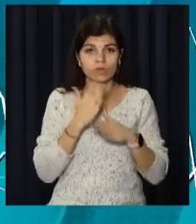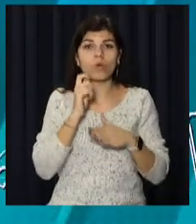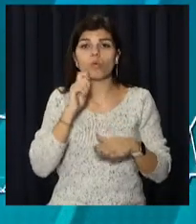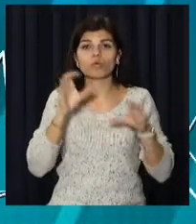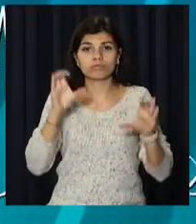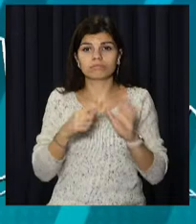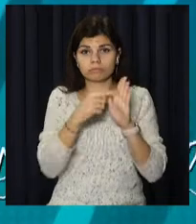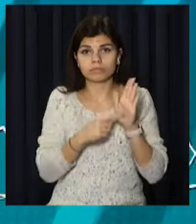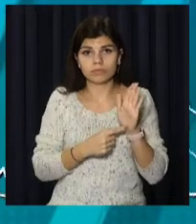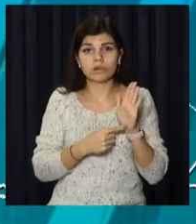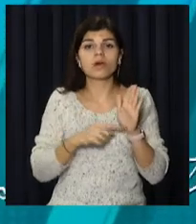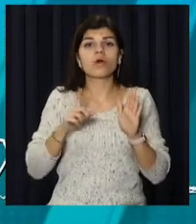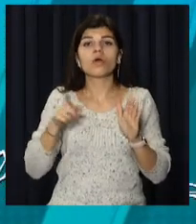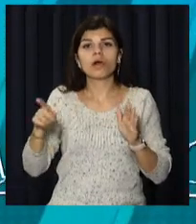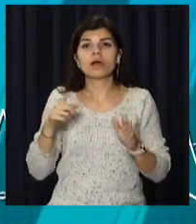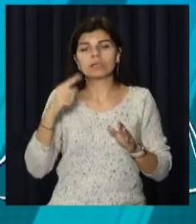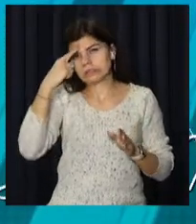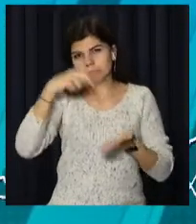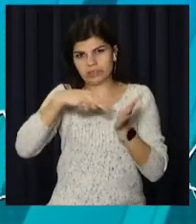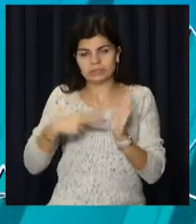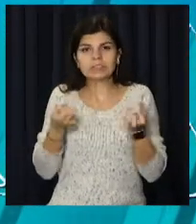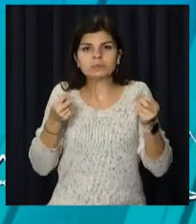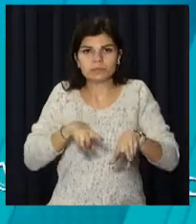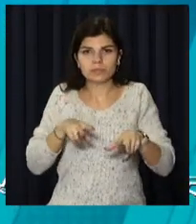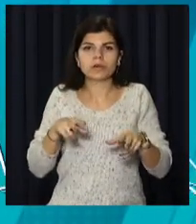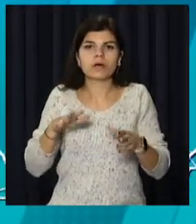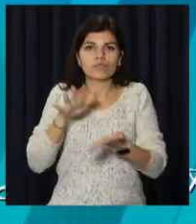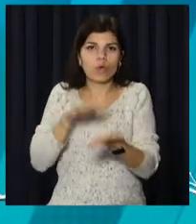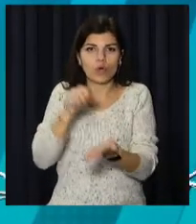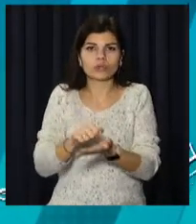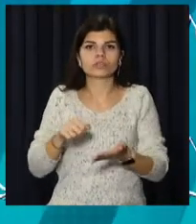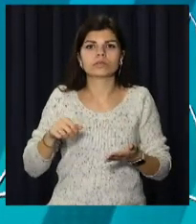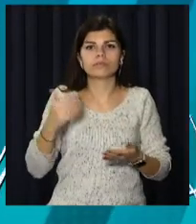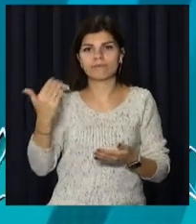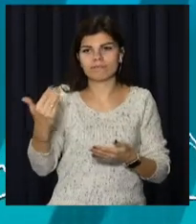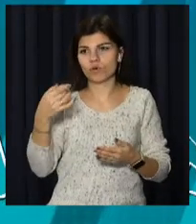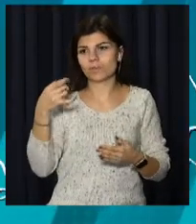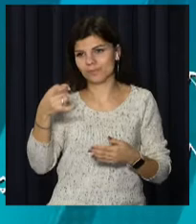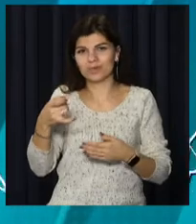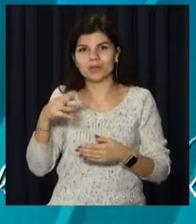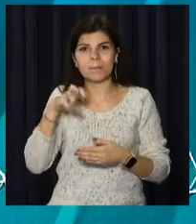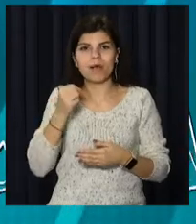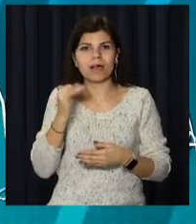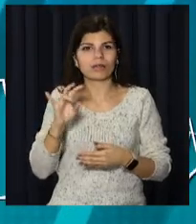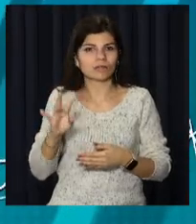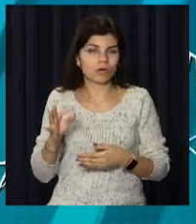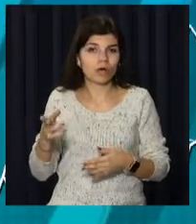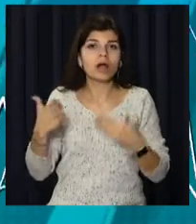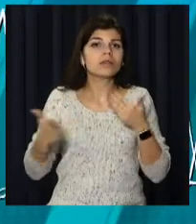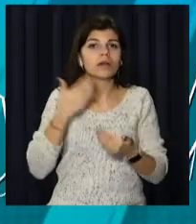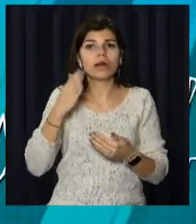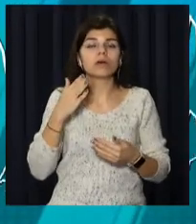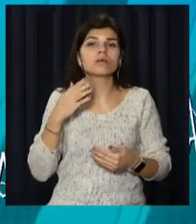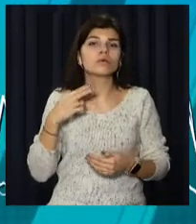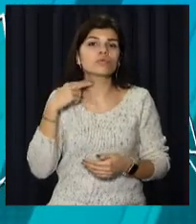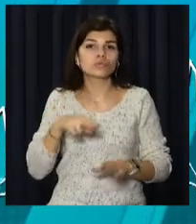України, а саме умислення знищення або пошкодження майна. Санкція цієї статті передбачає покарання вигляді